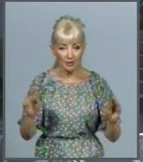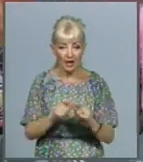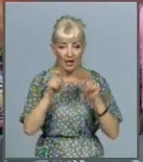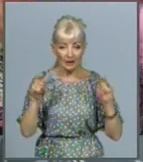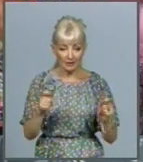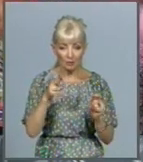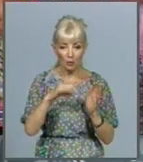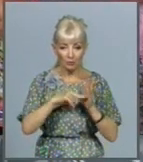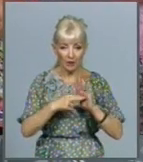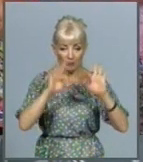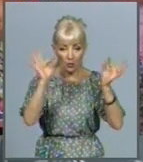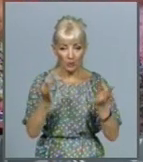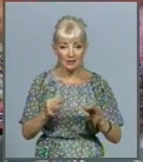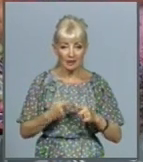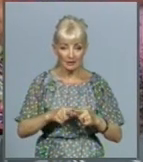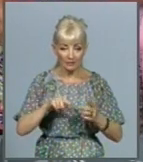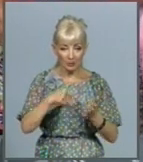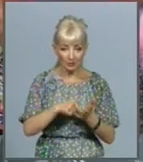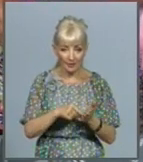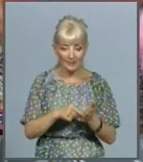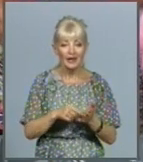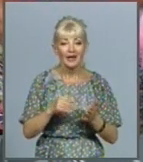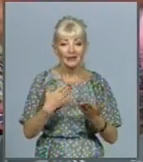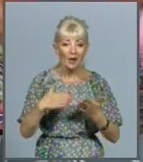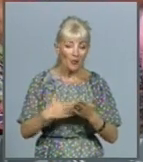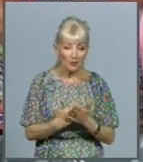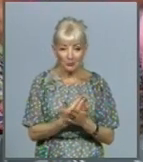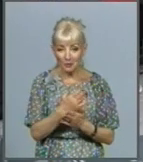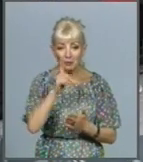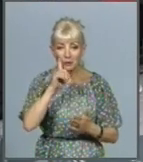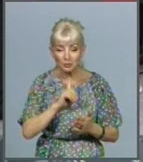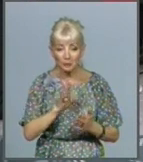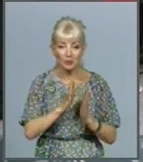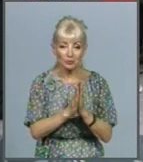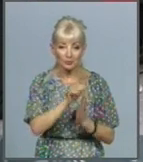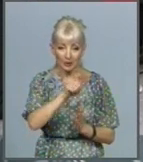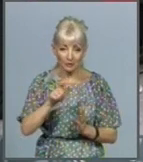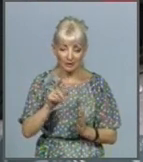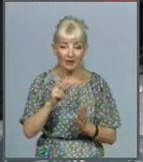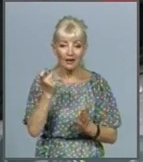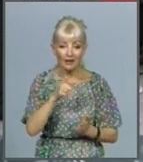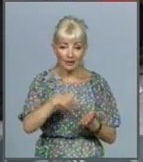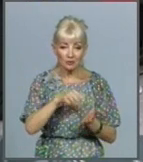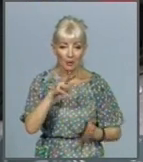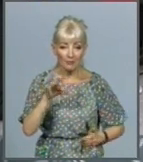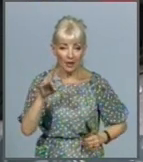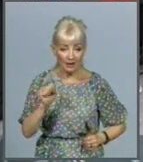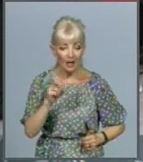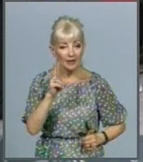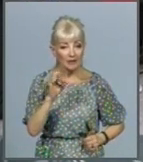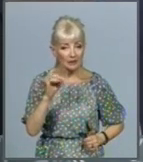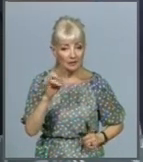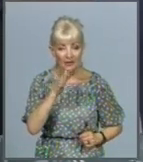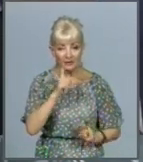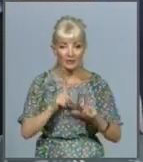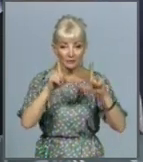цього року. Оновлення інфраструктури було одним із прохань місцевих до Харківського міського голови Геннадія Кернеса під час виїзного прийому